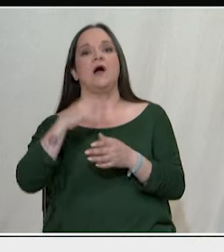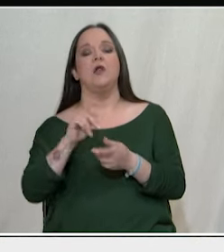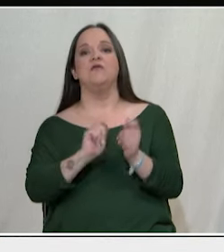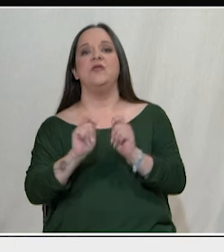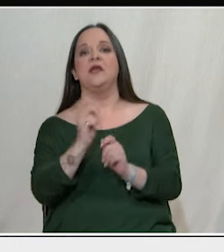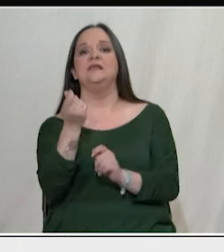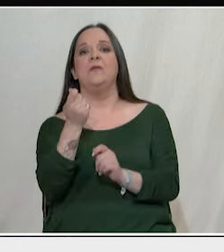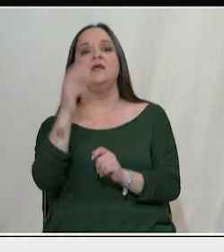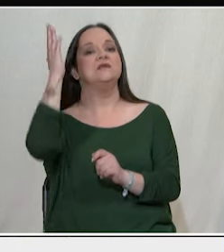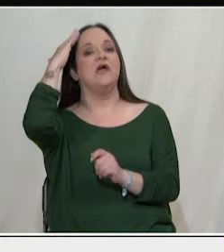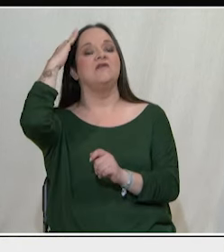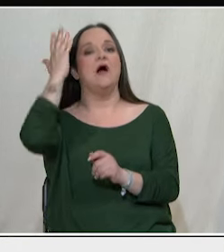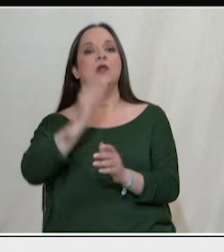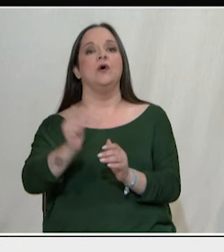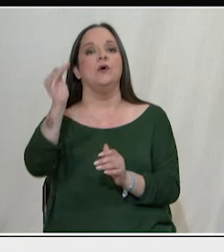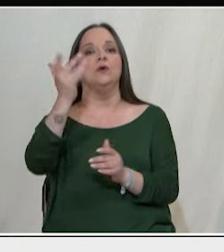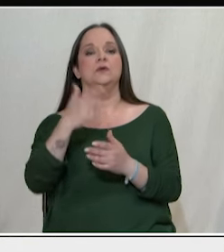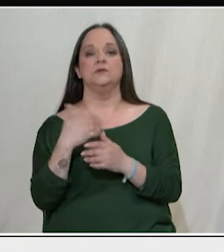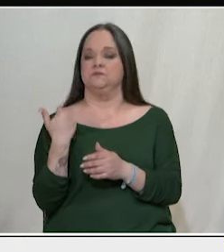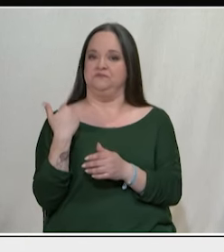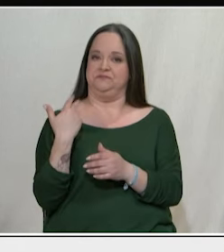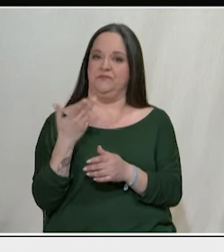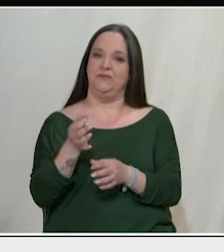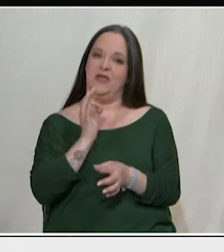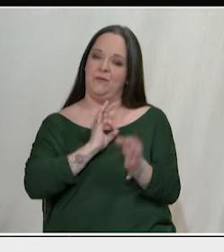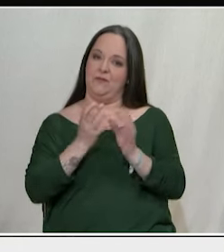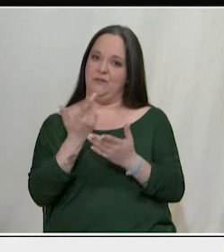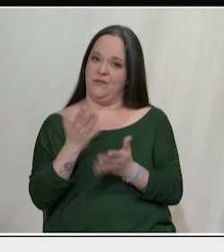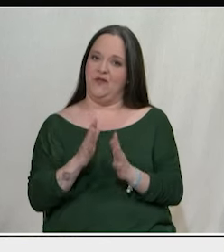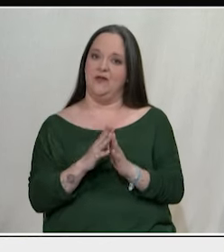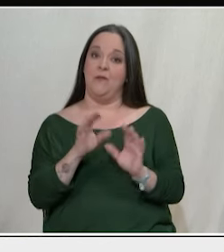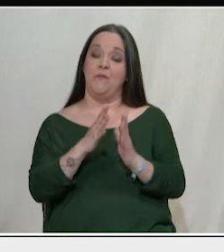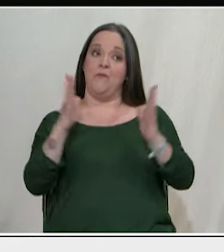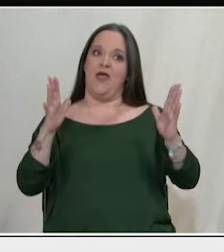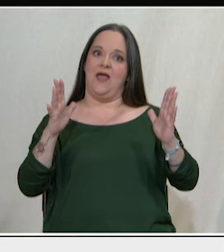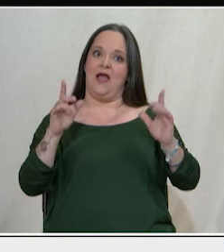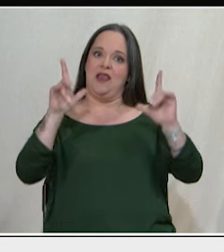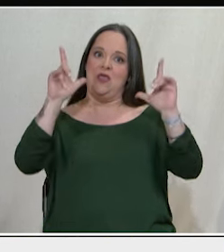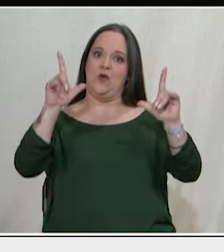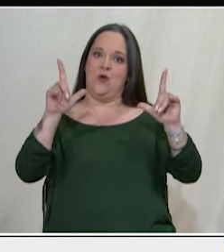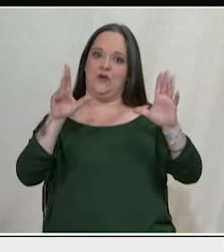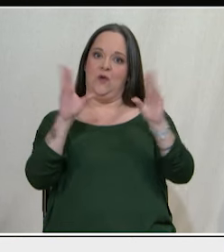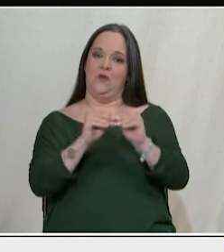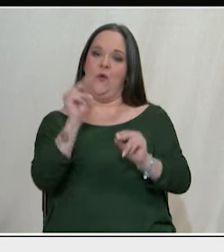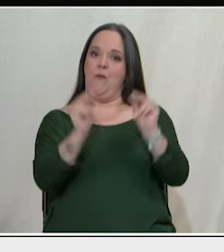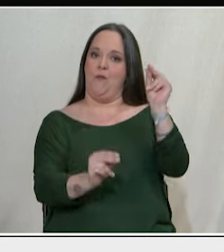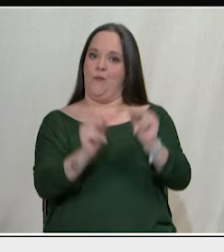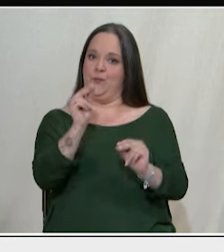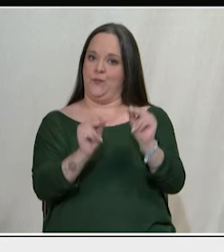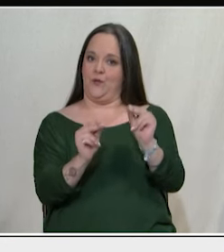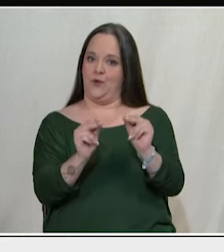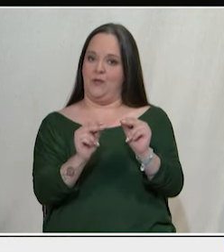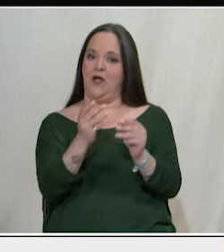Είπατε πριν από λίγα δευτερόλεπτα, περιγράψατε μάλλον τη μεγάλη εικόνα για το θέμα του μεγάλου προβλήματος που ακούει στο όνομα